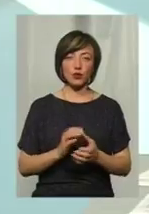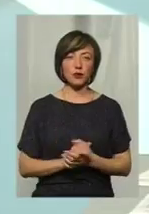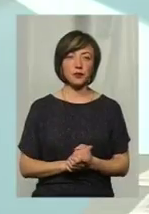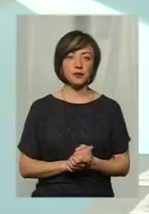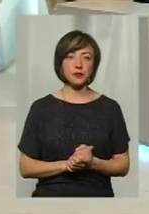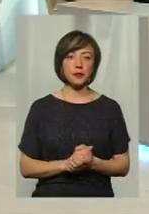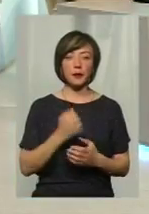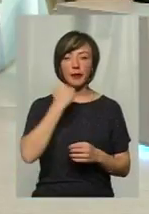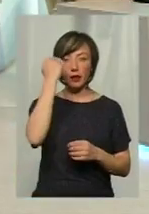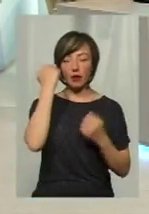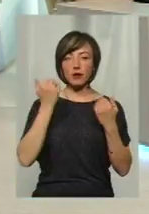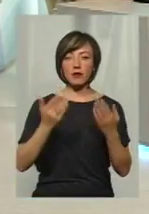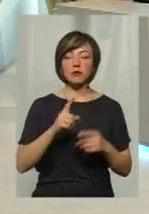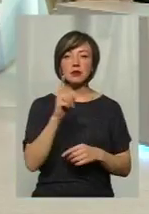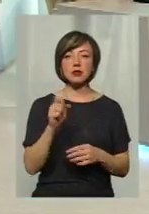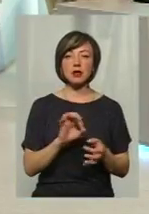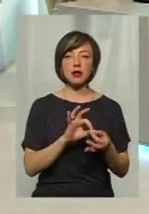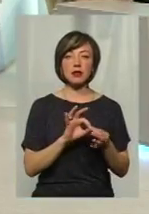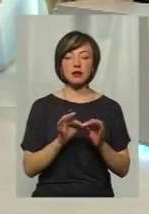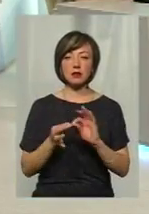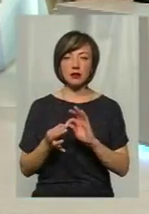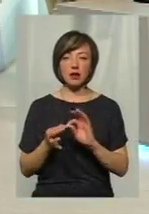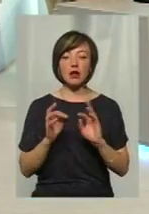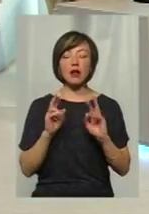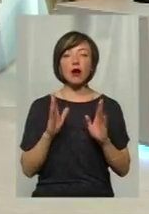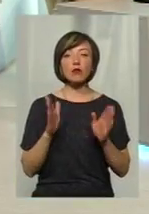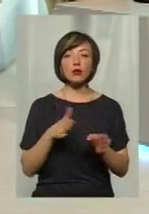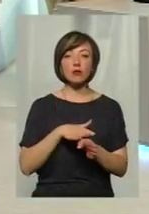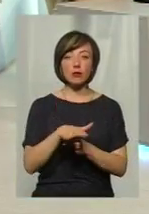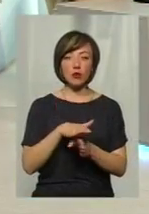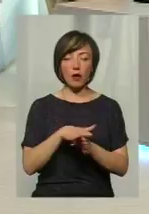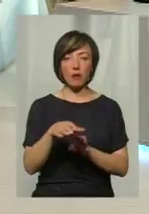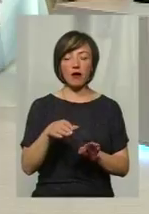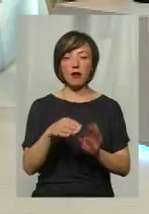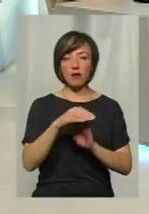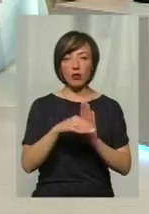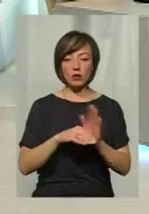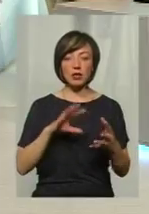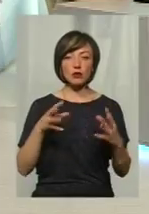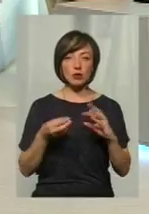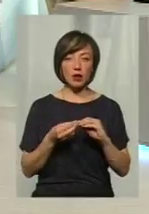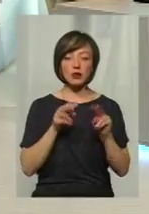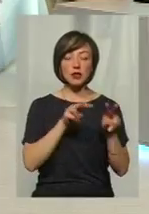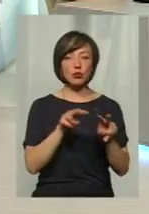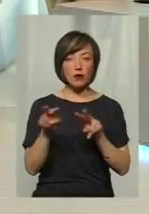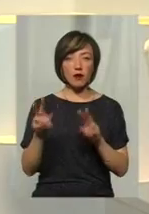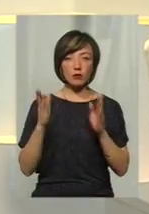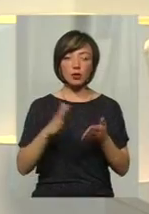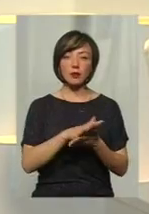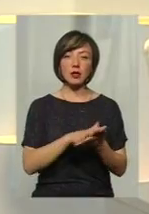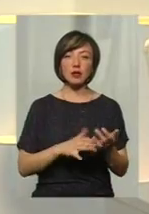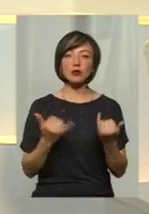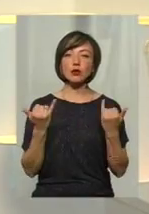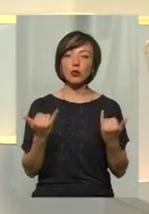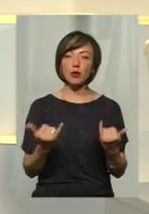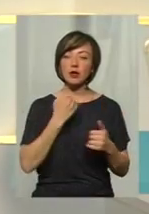Дякую, пане Володимир, за тим, як буде програма виконуватись і за її результатами. Будемо слідкувати і надалі.